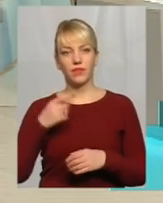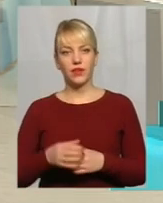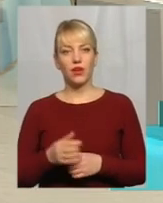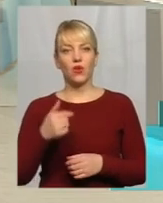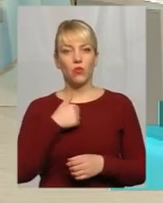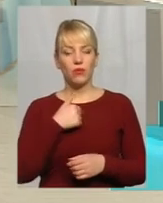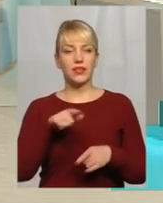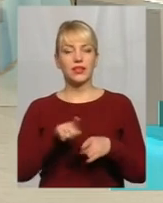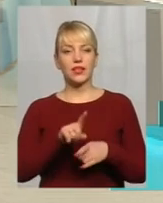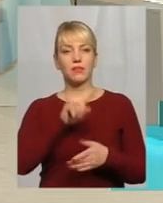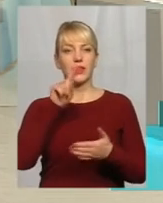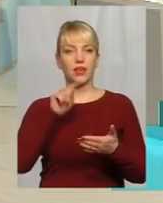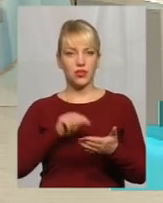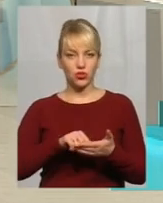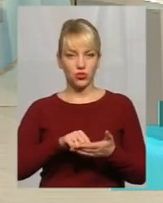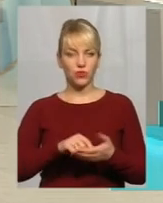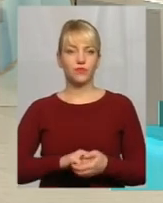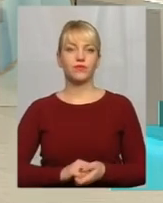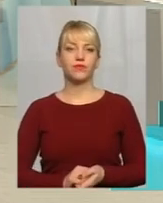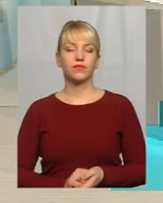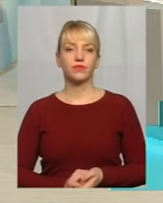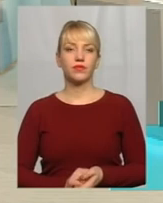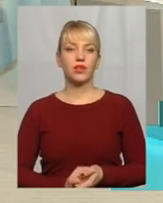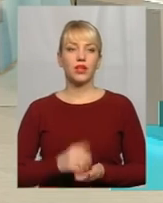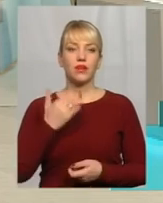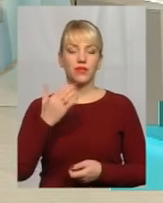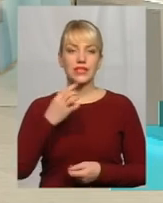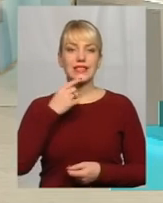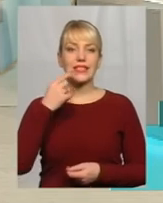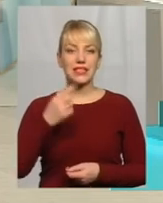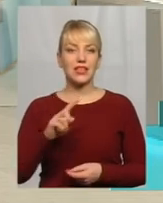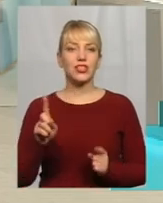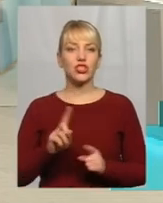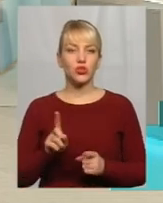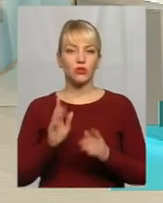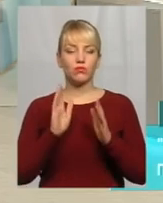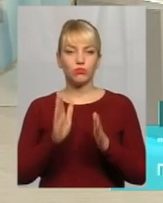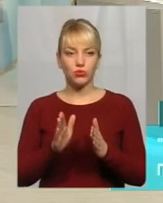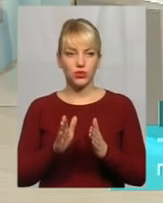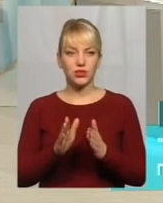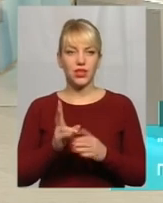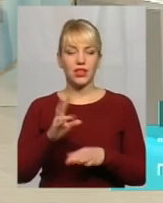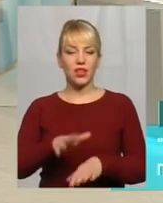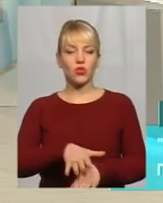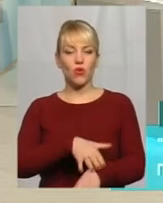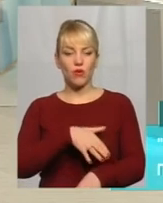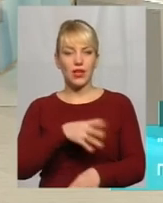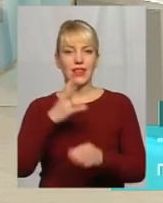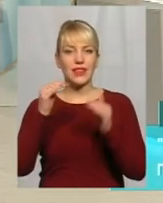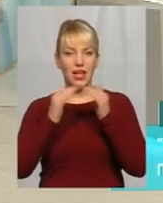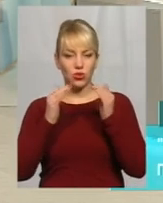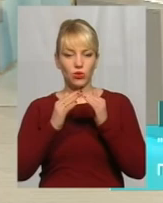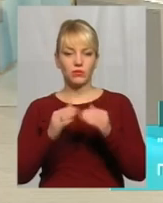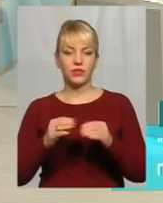мене таке задопитаночка Ви сказали, що в будьте на дому встановлюється додаткового